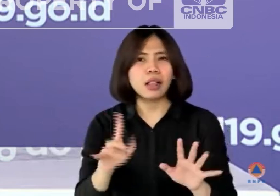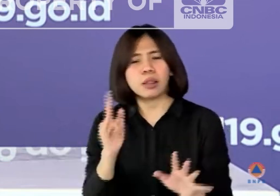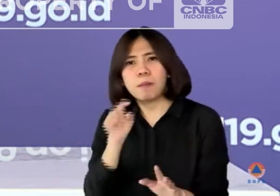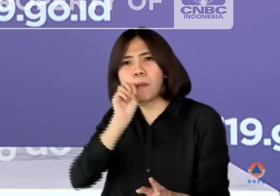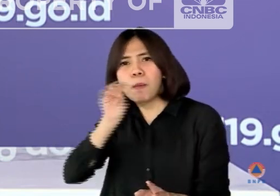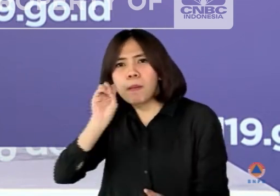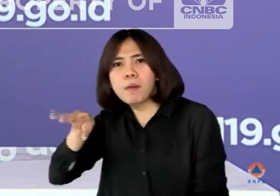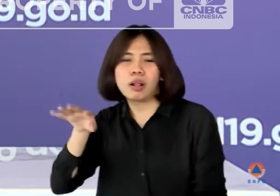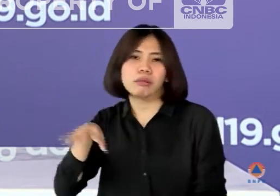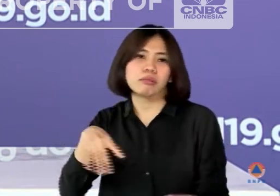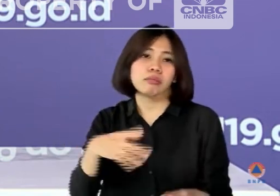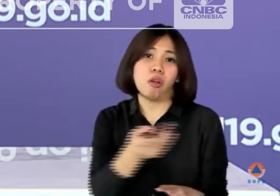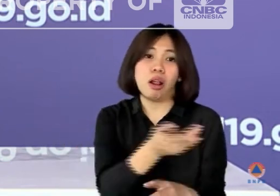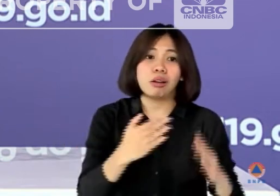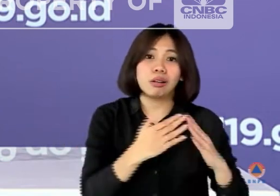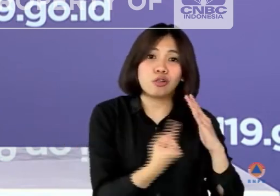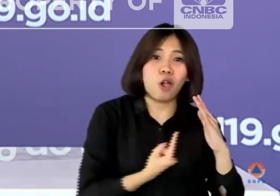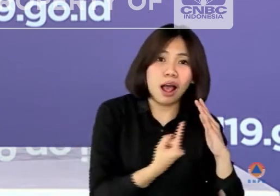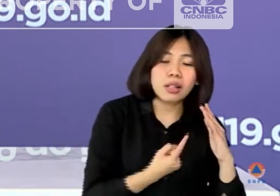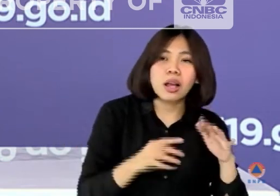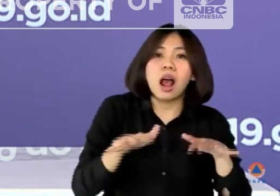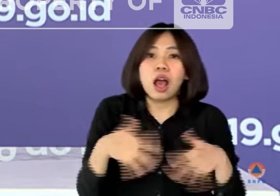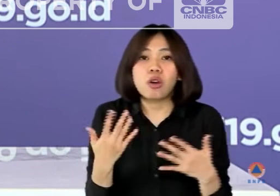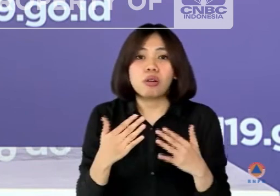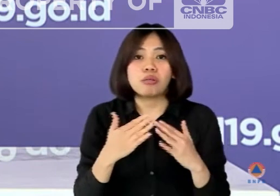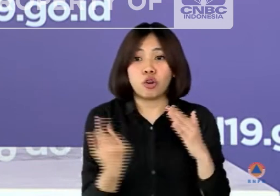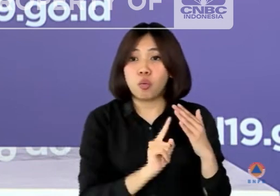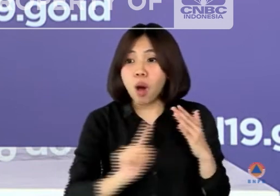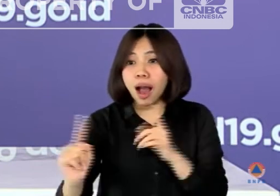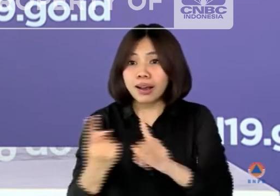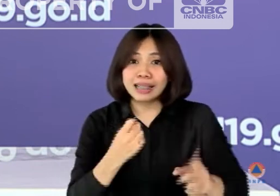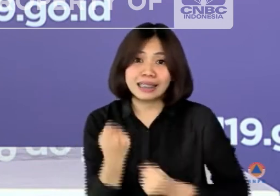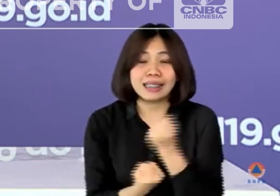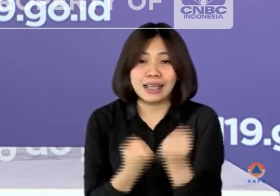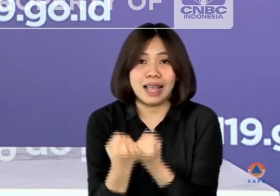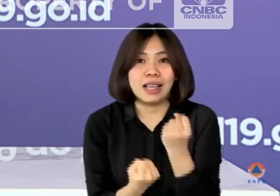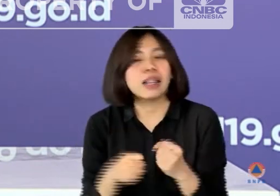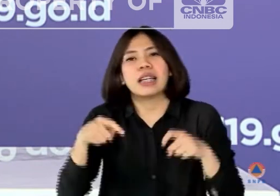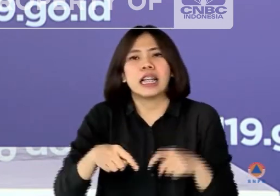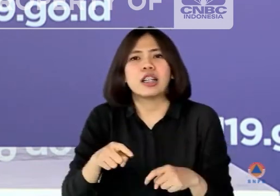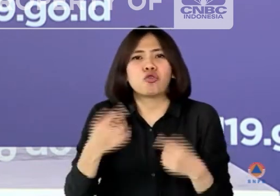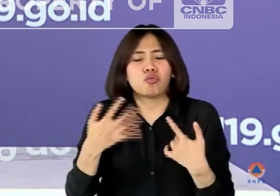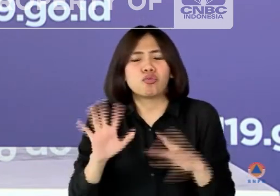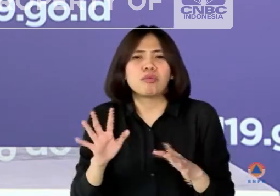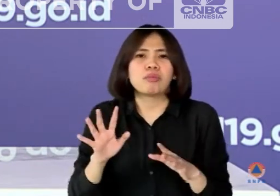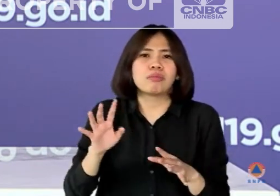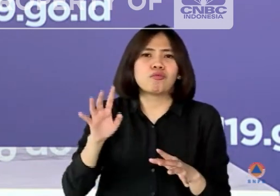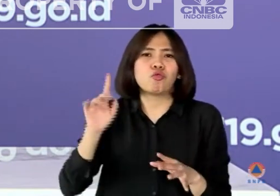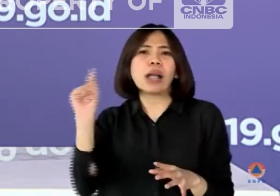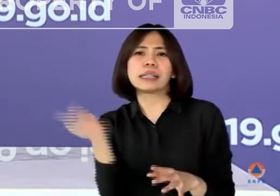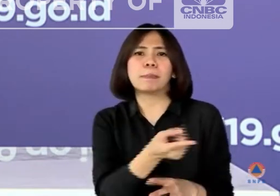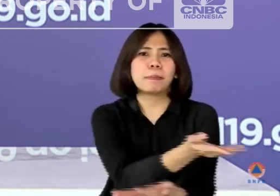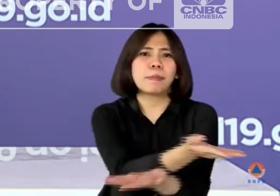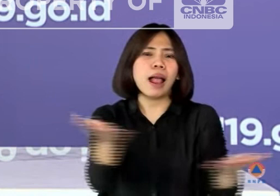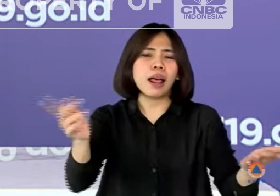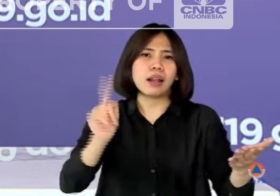protokol kesehatan baik saat isolasi mandiri maupun berkegiatan lain. Ini adalah mandat kolektif nasional